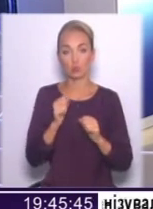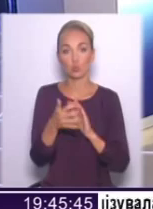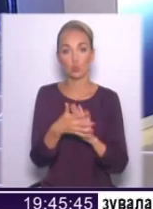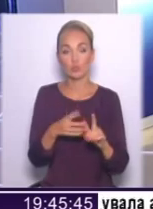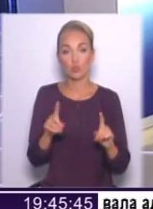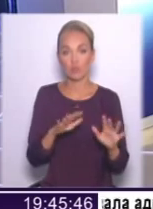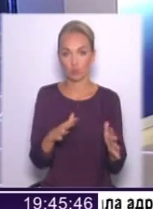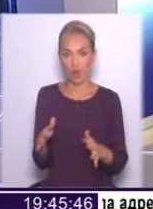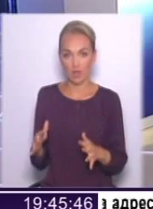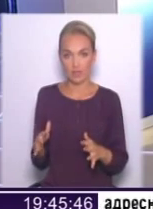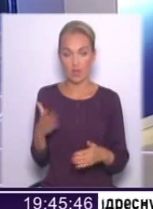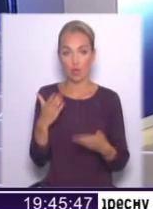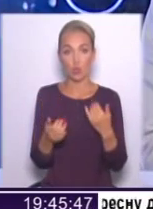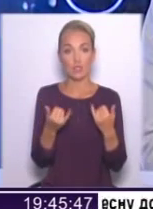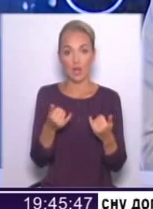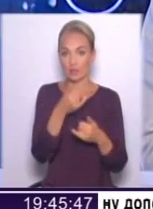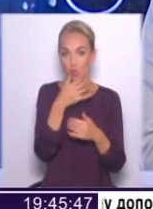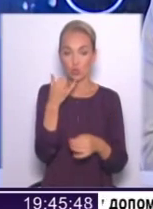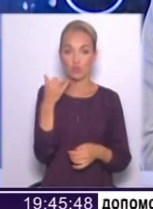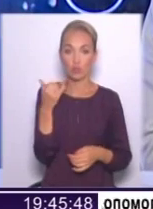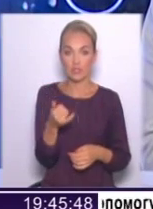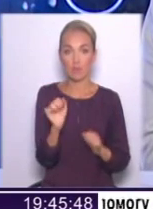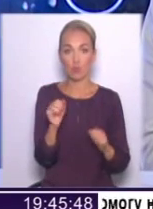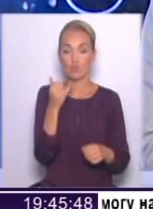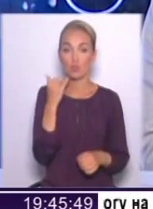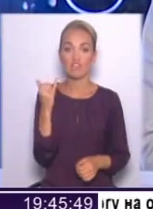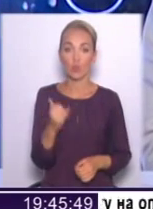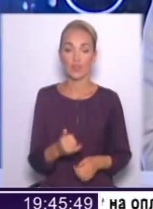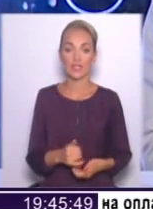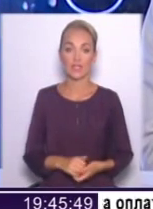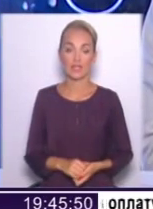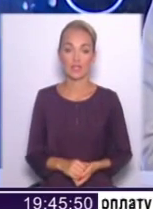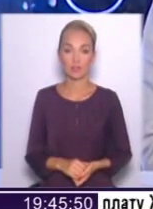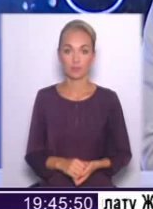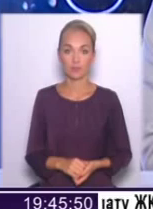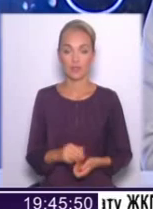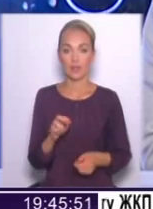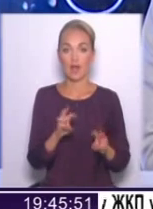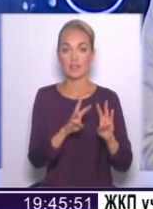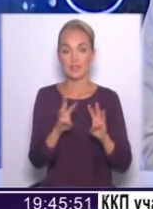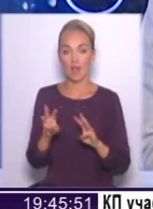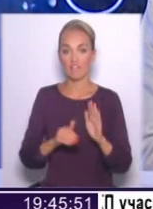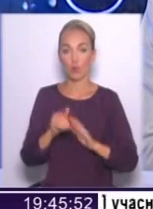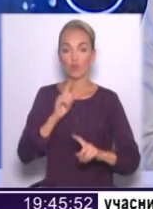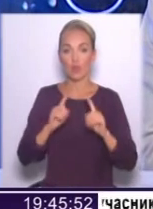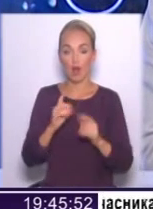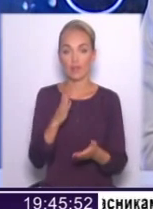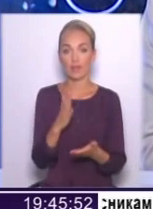відбувається. Якщо зараз не зможете додзвонитися, ви можете подзвонити на сайті Верховної Ради. Є